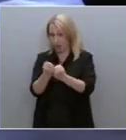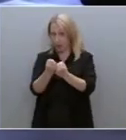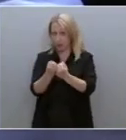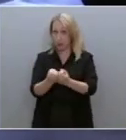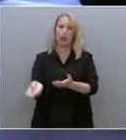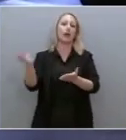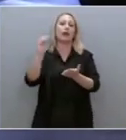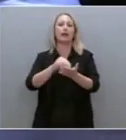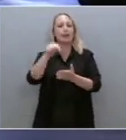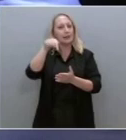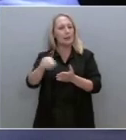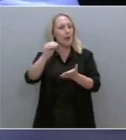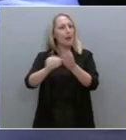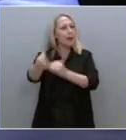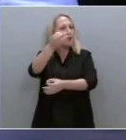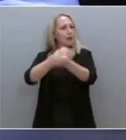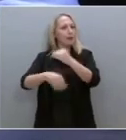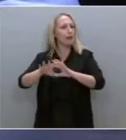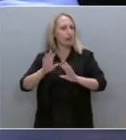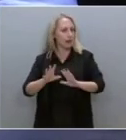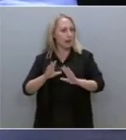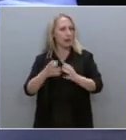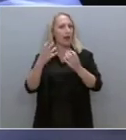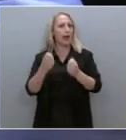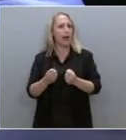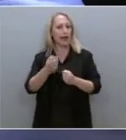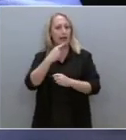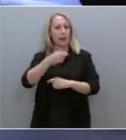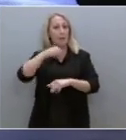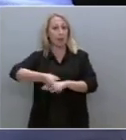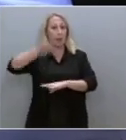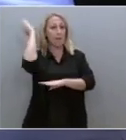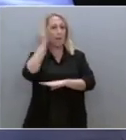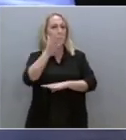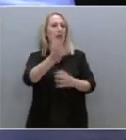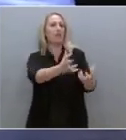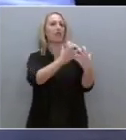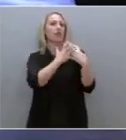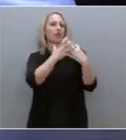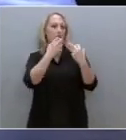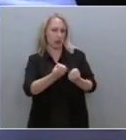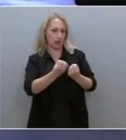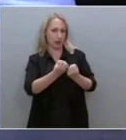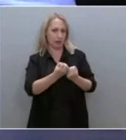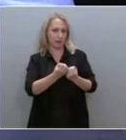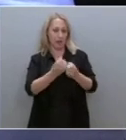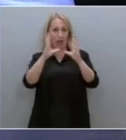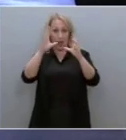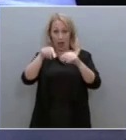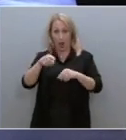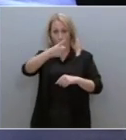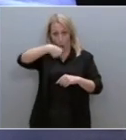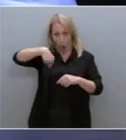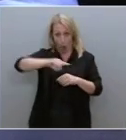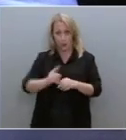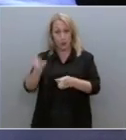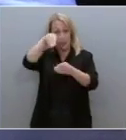σας άκουσα και σήμερα να επαναλαμβάνετε για την ύπαρξη ποινικών ευθυνών. Αυτό αφορά και τον Πρωθυπουργό, τον